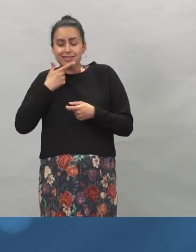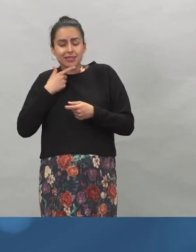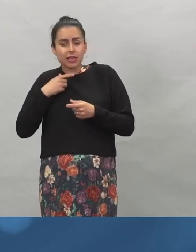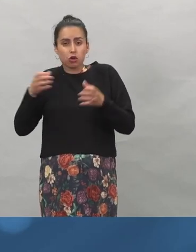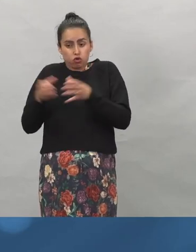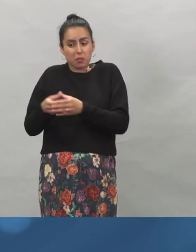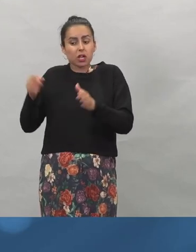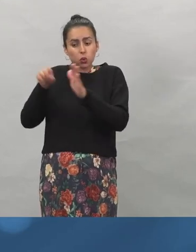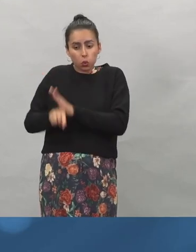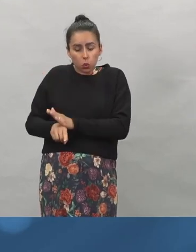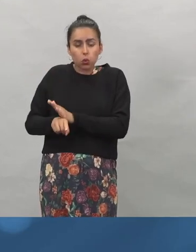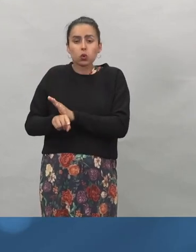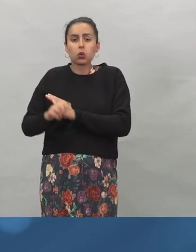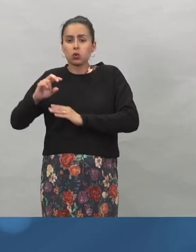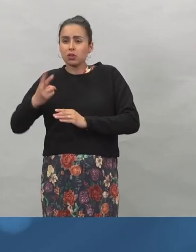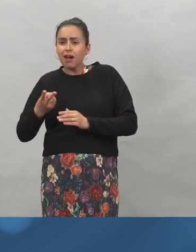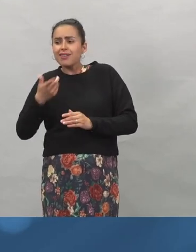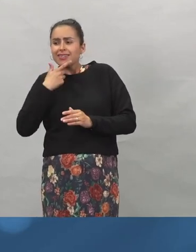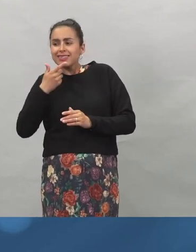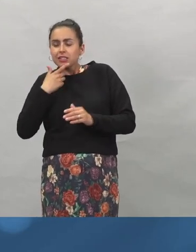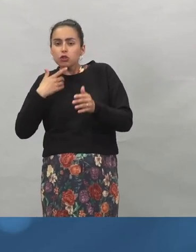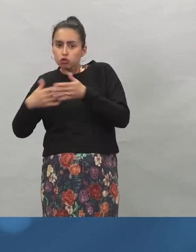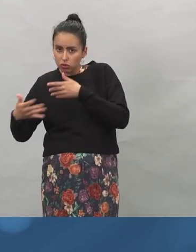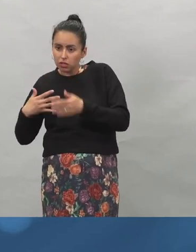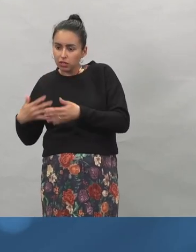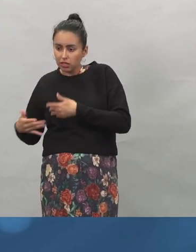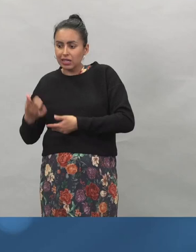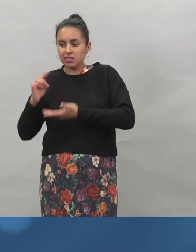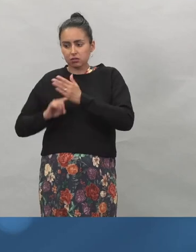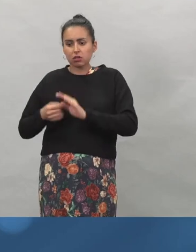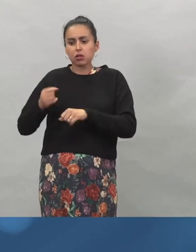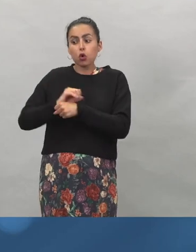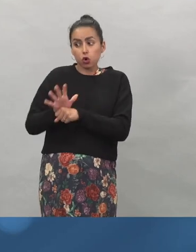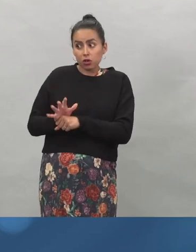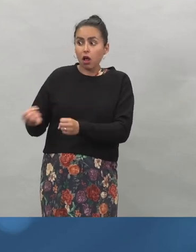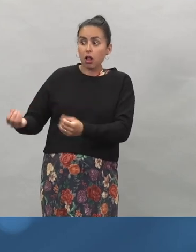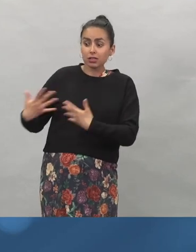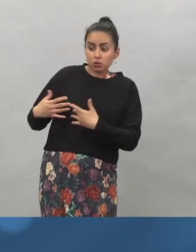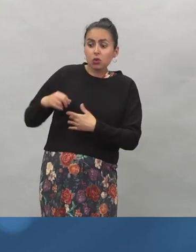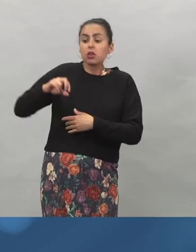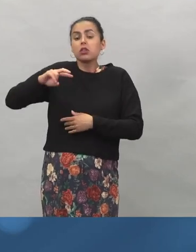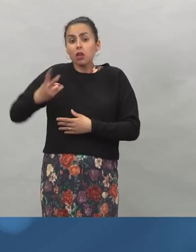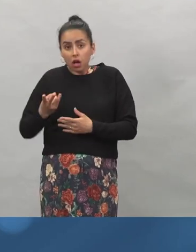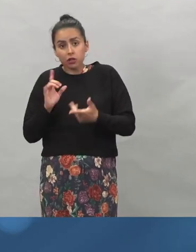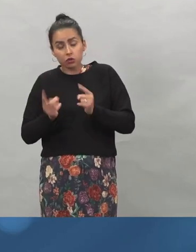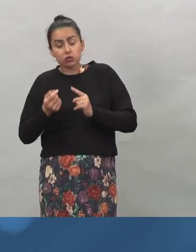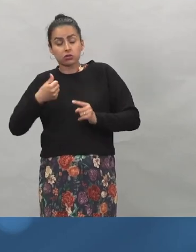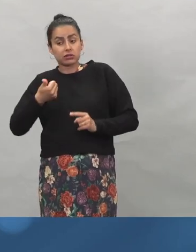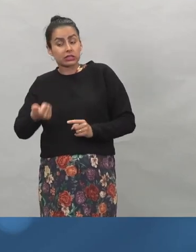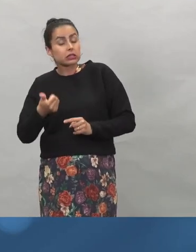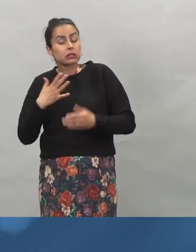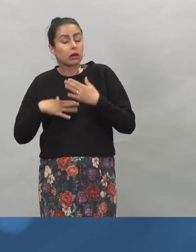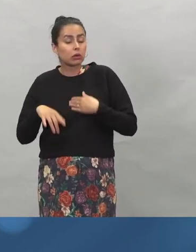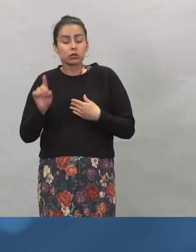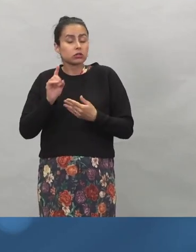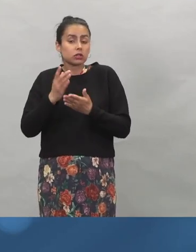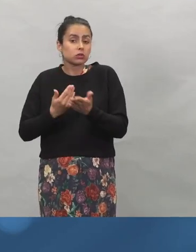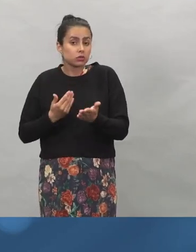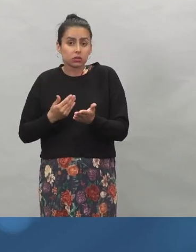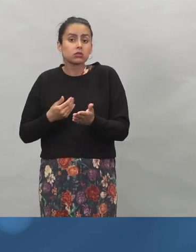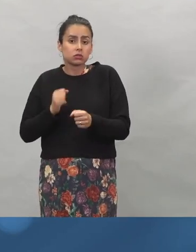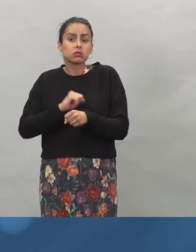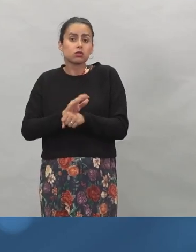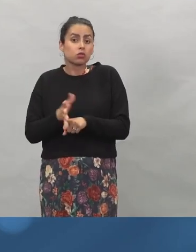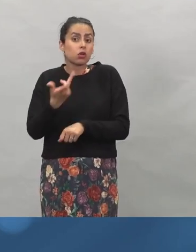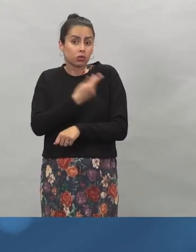hän tekee riskityötä, jossa hän on koronalle altistunut, tai jos hän itse haluaa koronarokotteen syystä tai toisesta, niin silloin